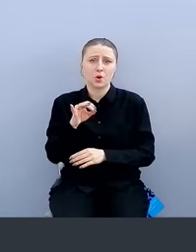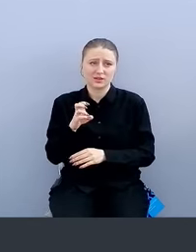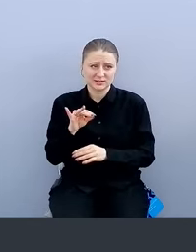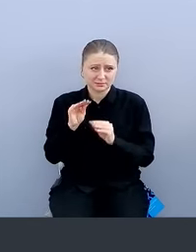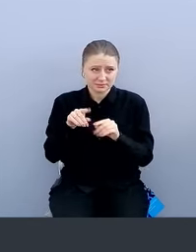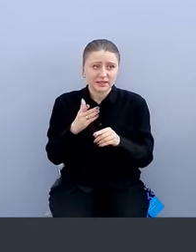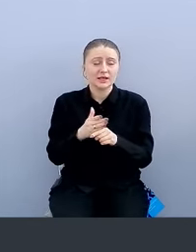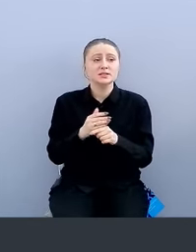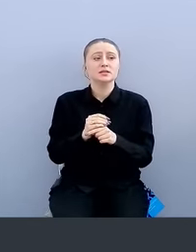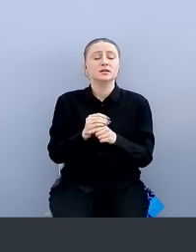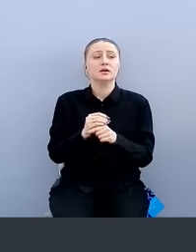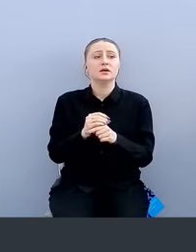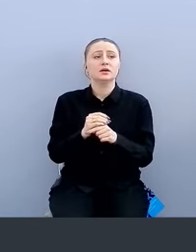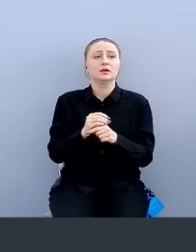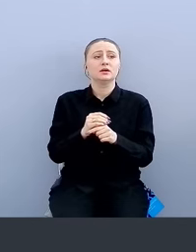по Merium,